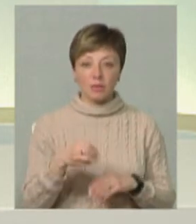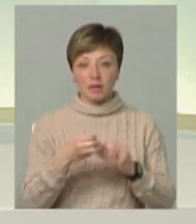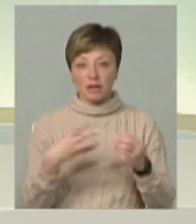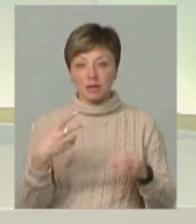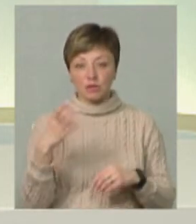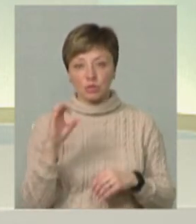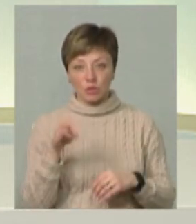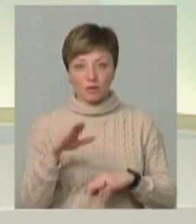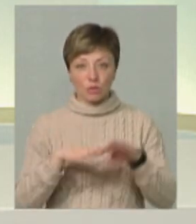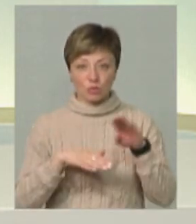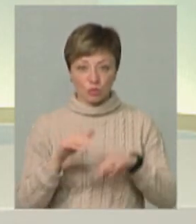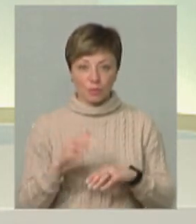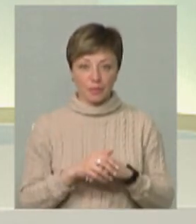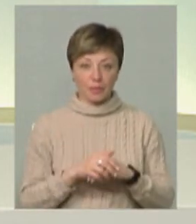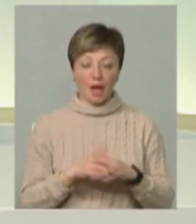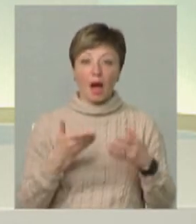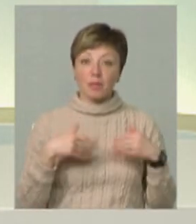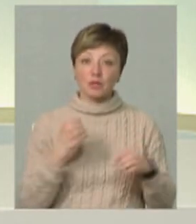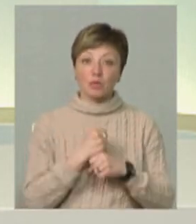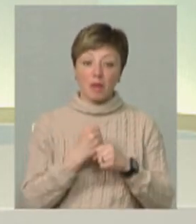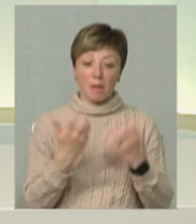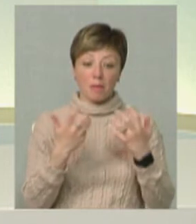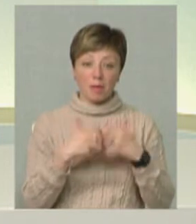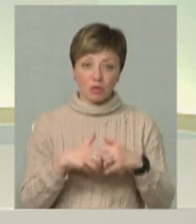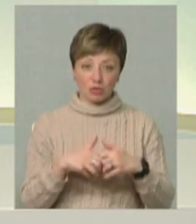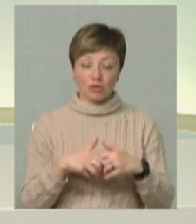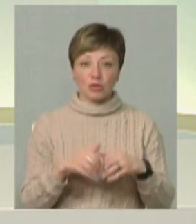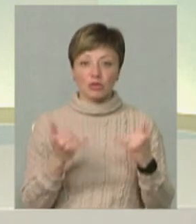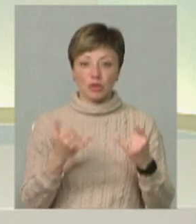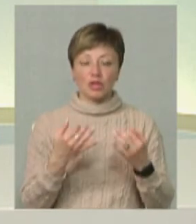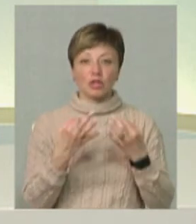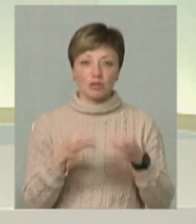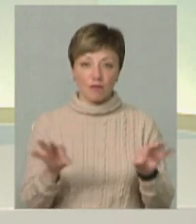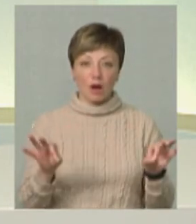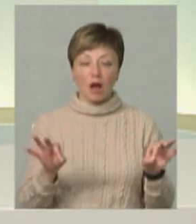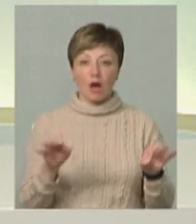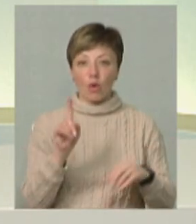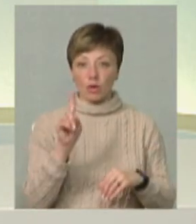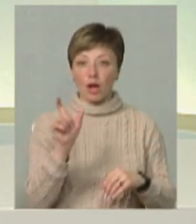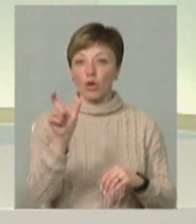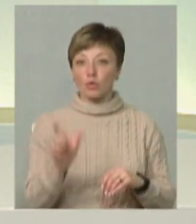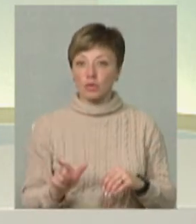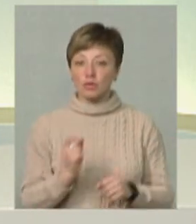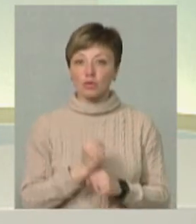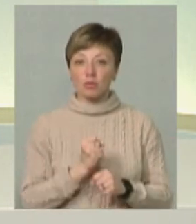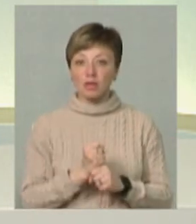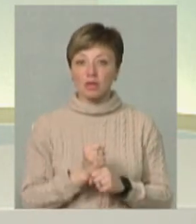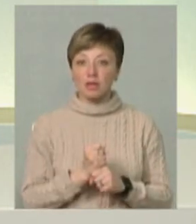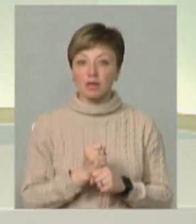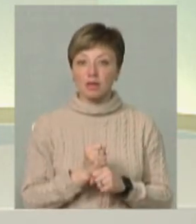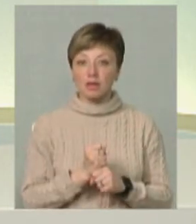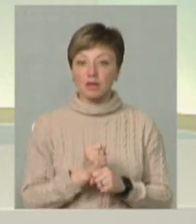чи 20 сотиків вручну. А ми зробили машину, яка сьогодні дозволяє одна людина зробити 1,5,